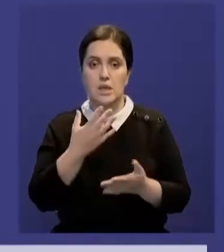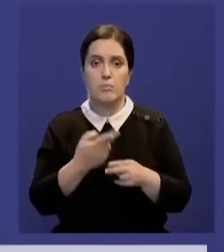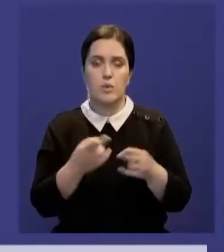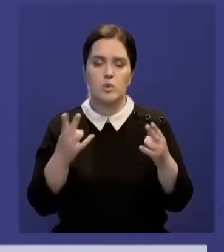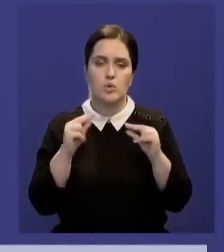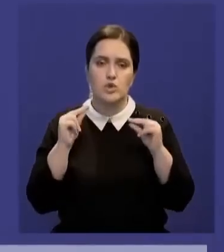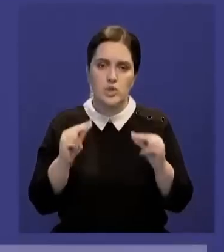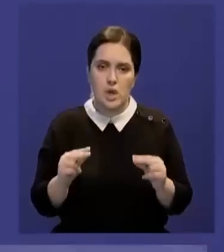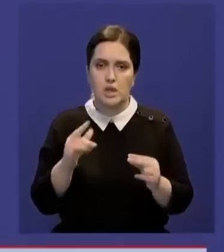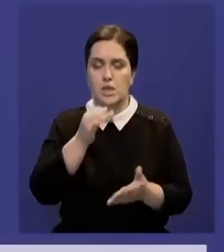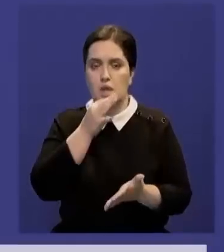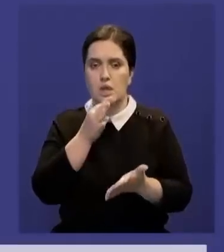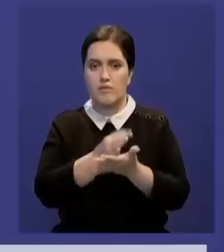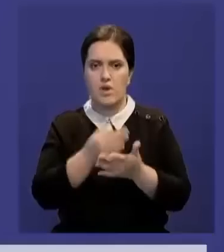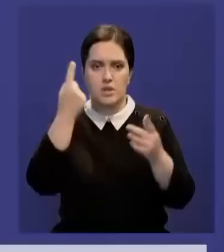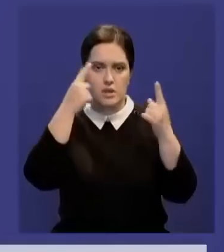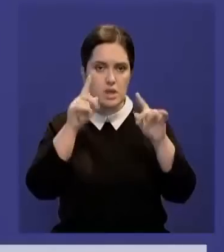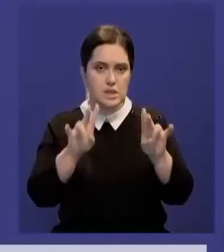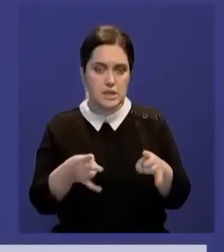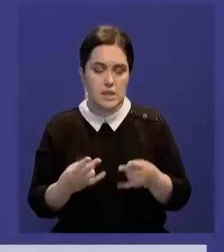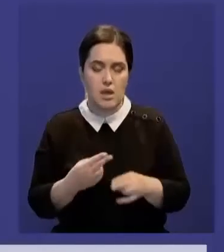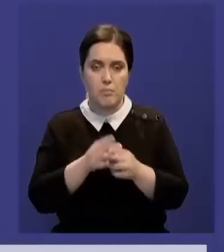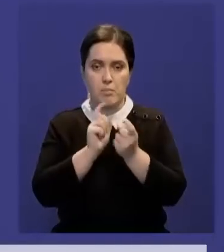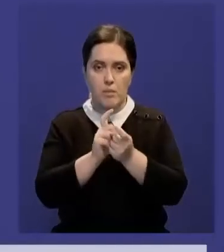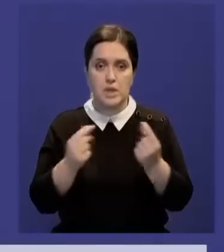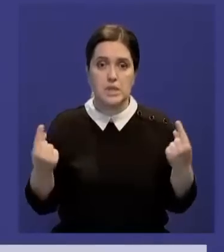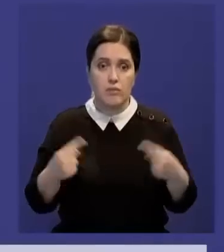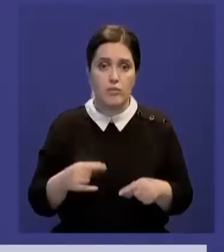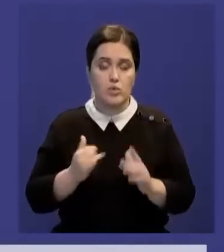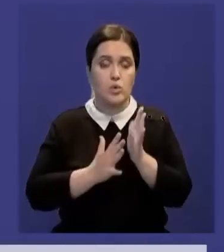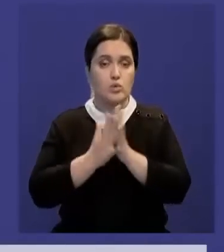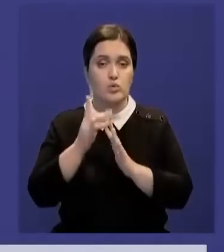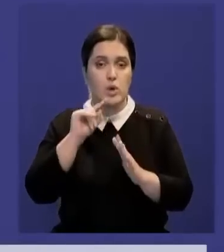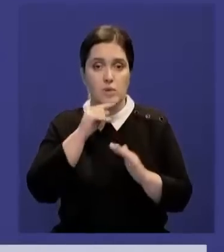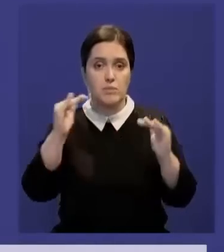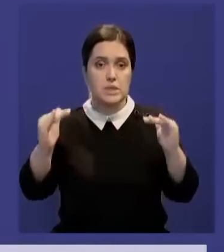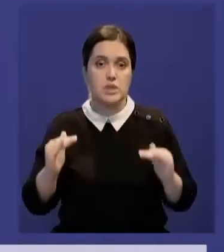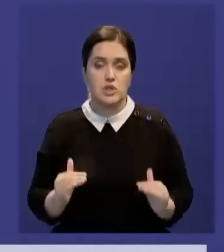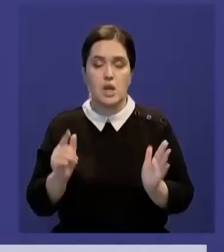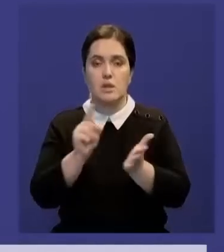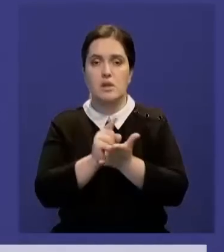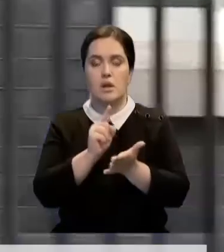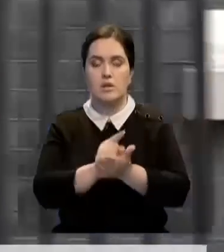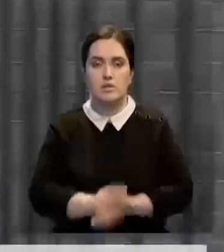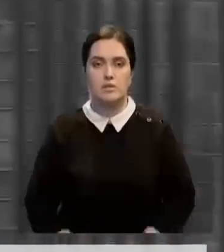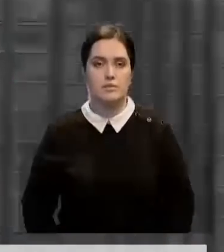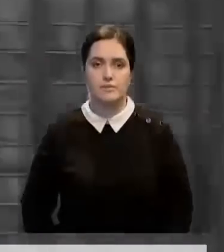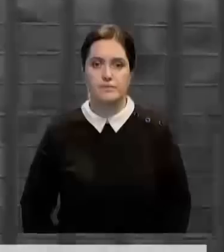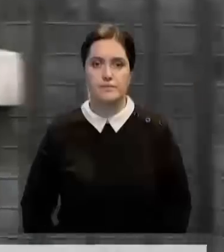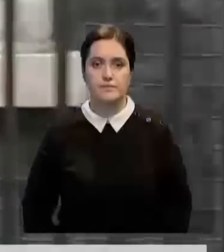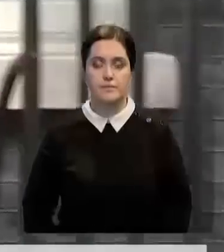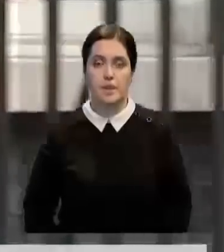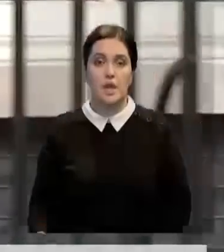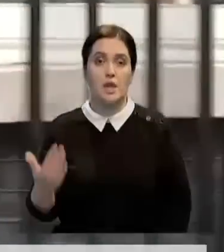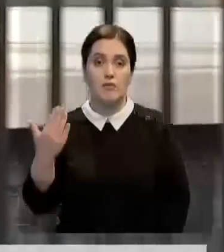Нужны честность и ответственность, а не сказки. Борьба с инфляцией, рост экономики и снижение налогов. Вот наша победа. Один из